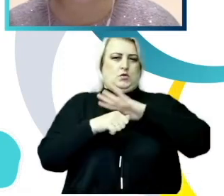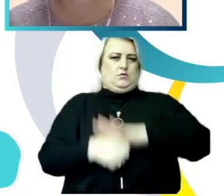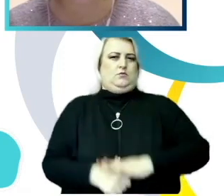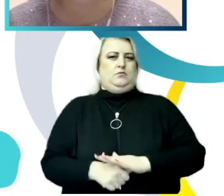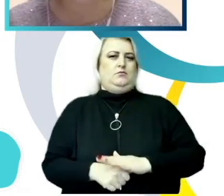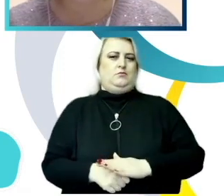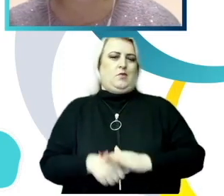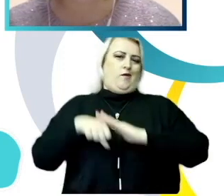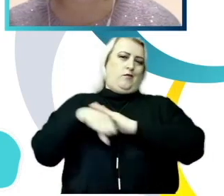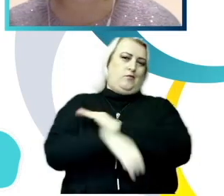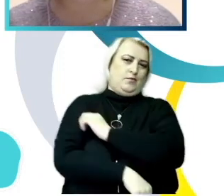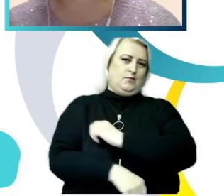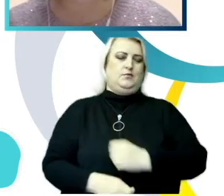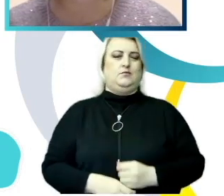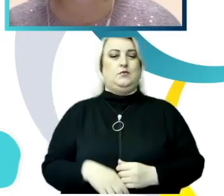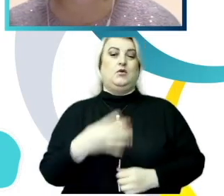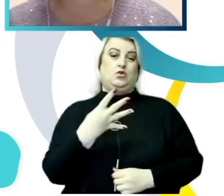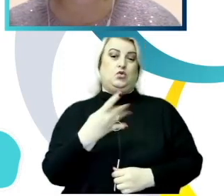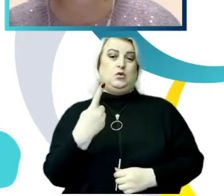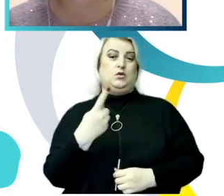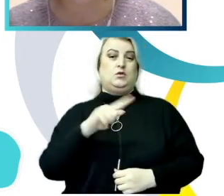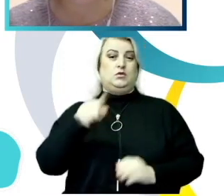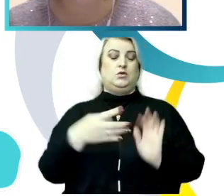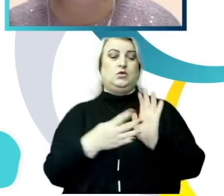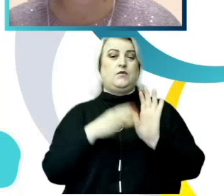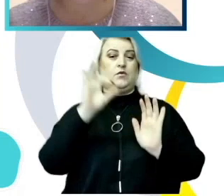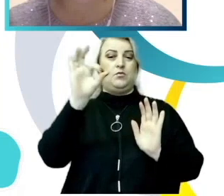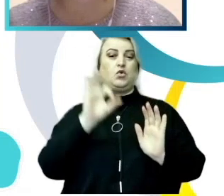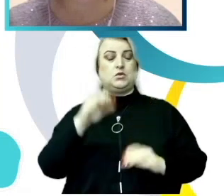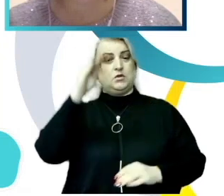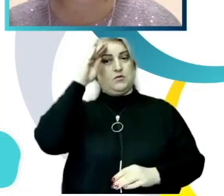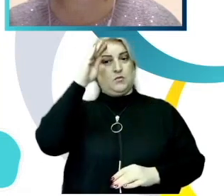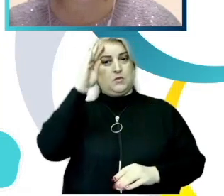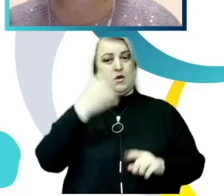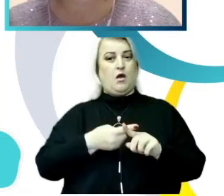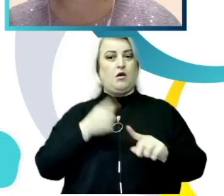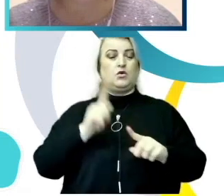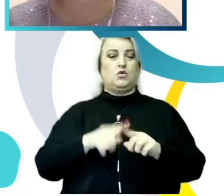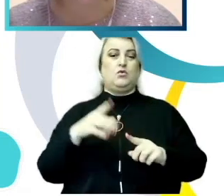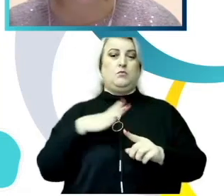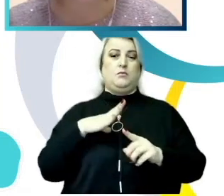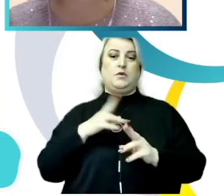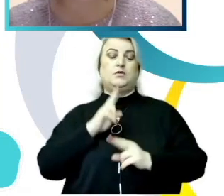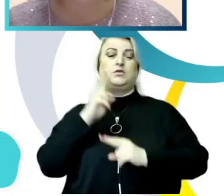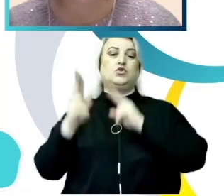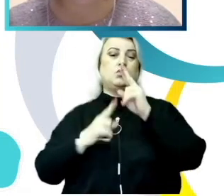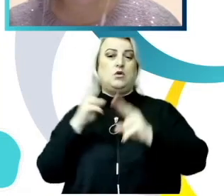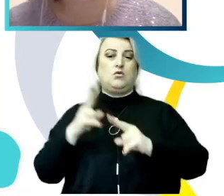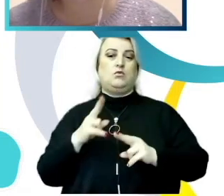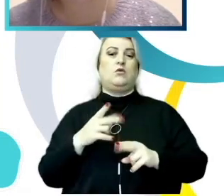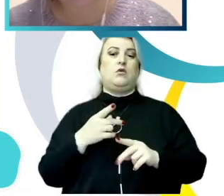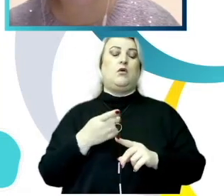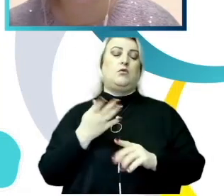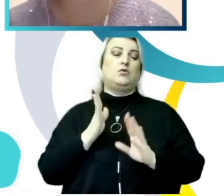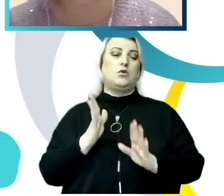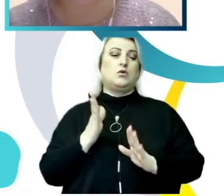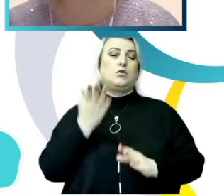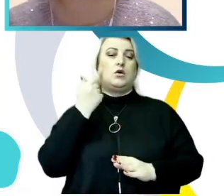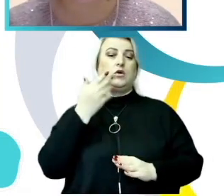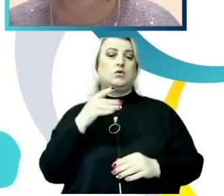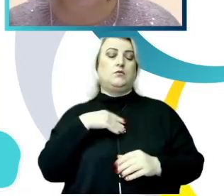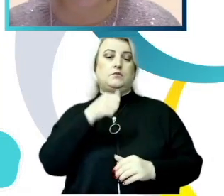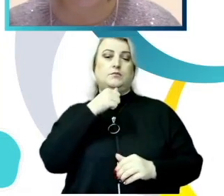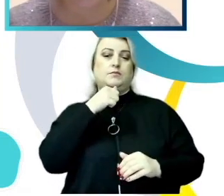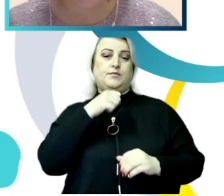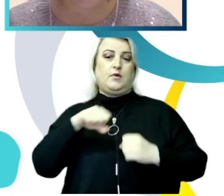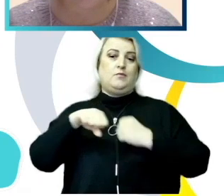Așadar, 41,9% din băieți s-ar adresa la organele abilitate atunci când cineva ar încerca să